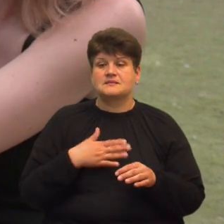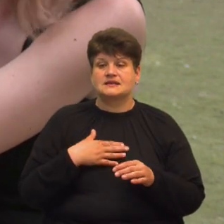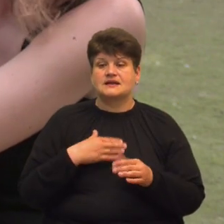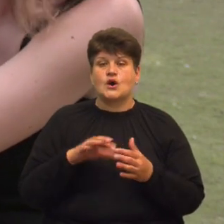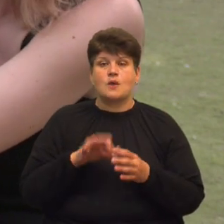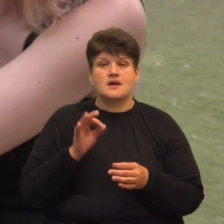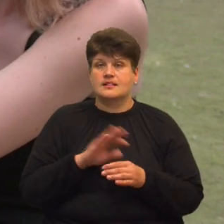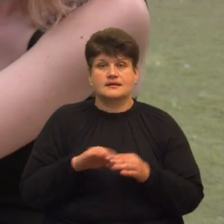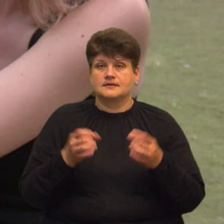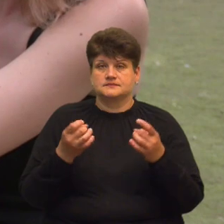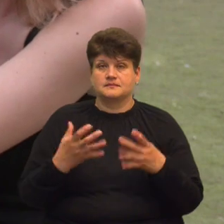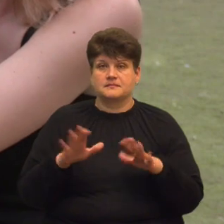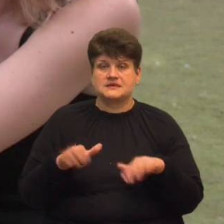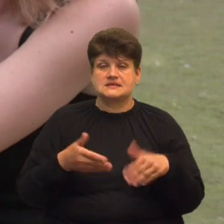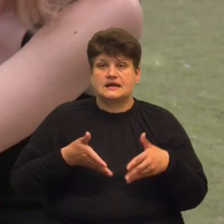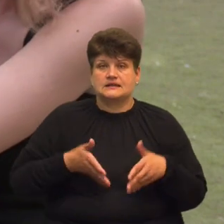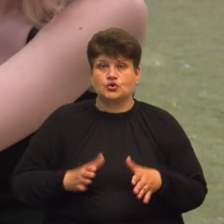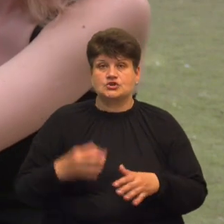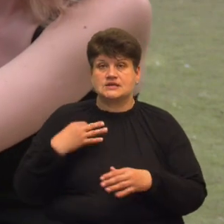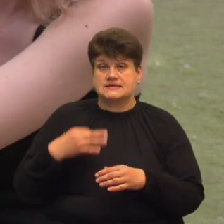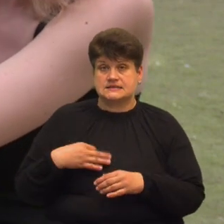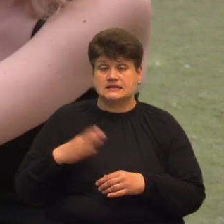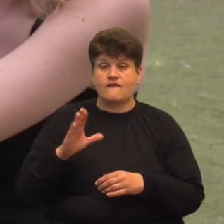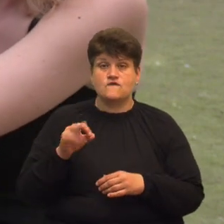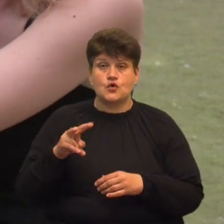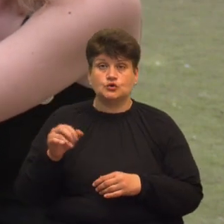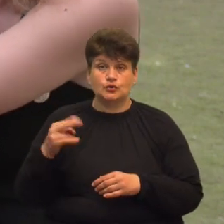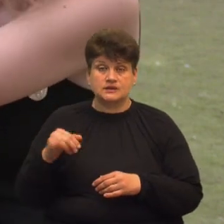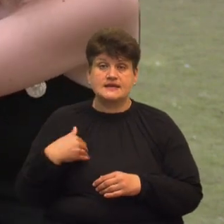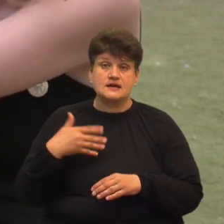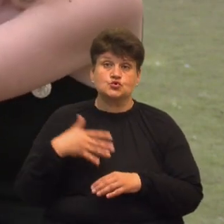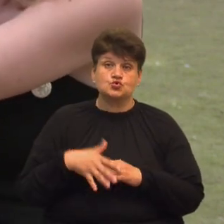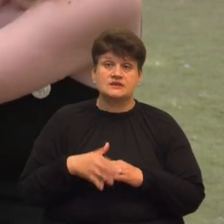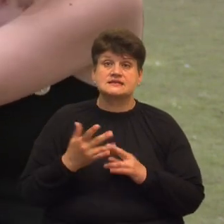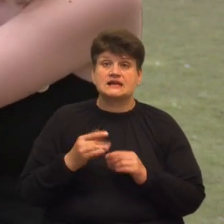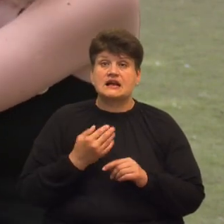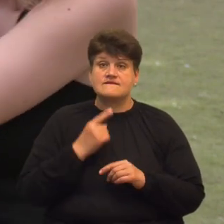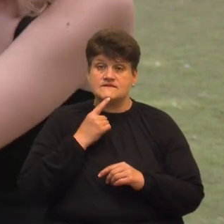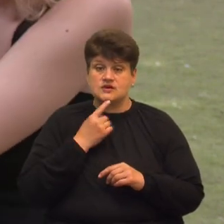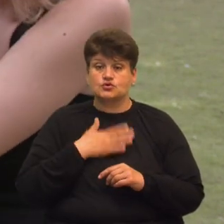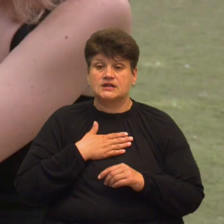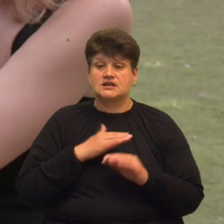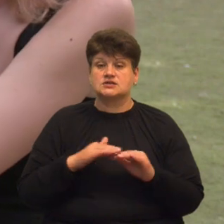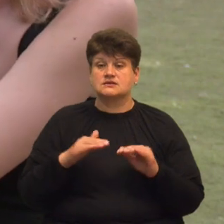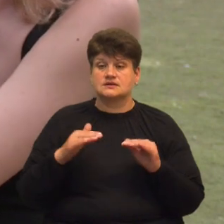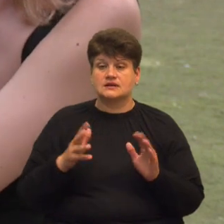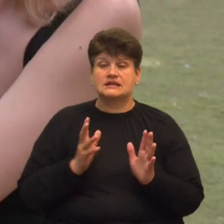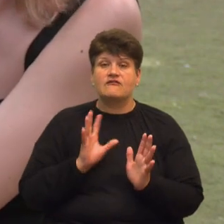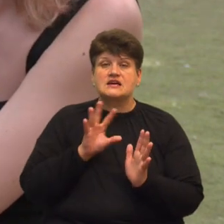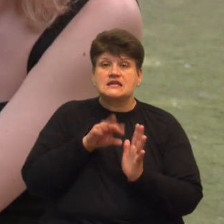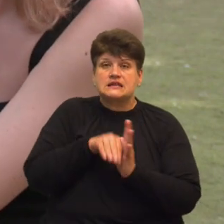не випадково, вже після народження сина Володі. Я зрозуміла, наскільки важко нашим дітям інтегруватися,